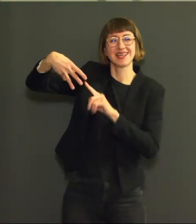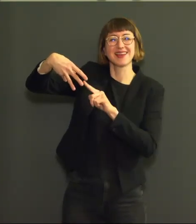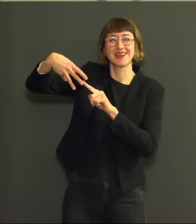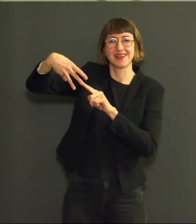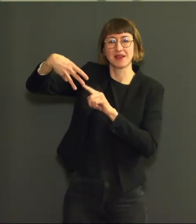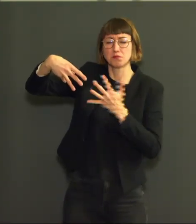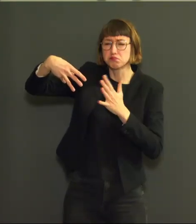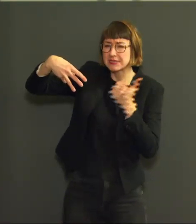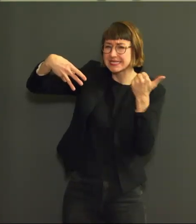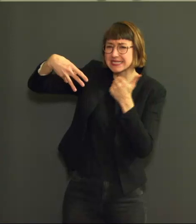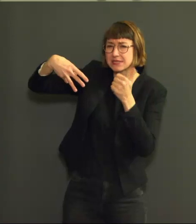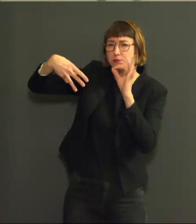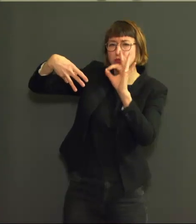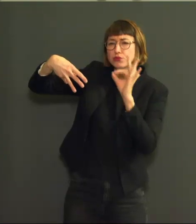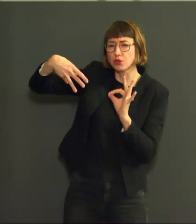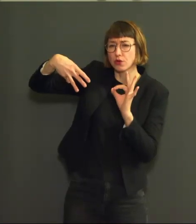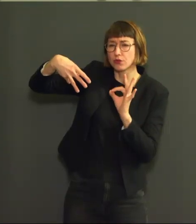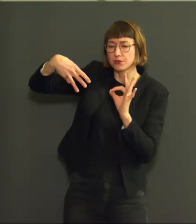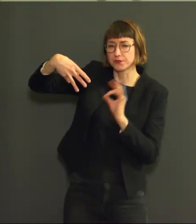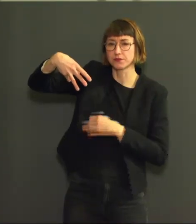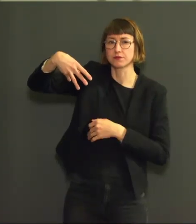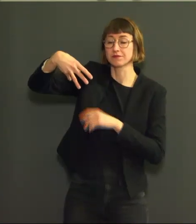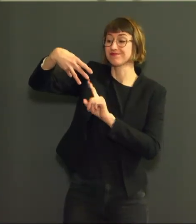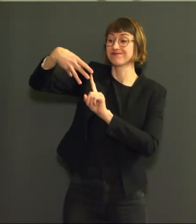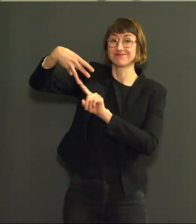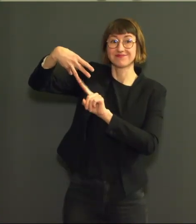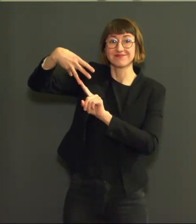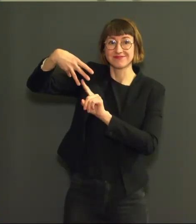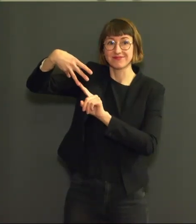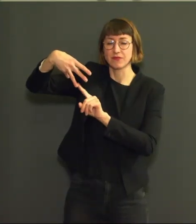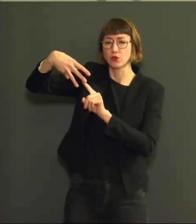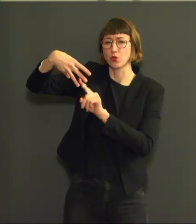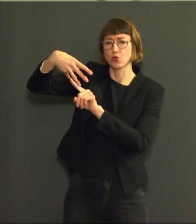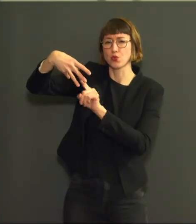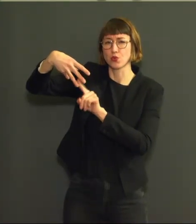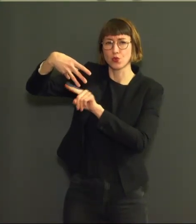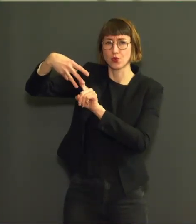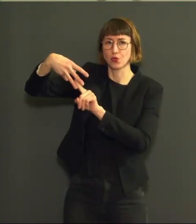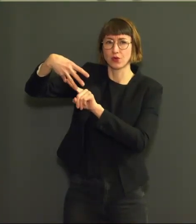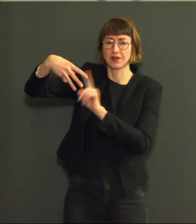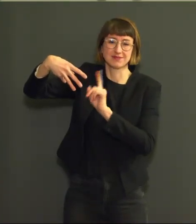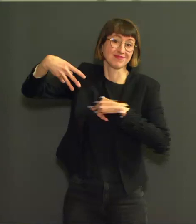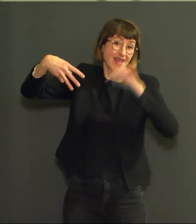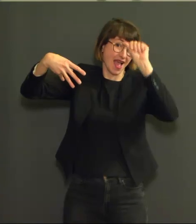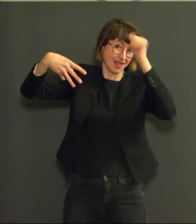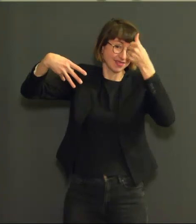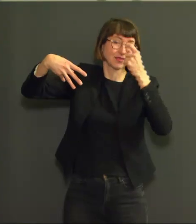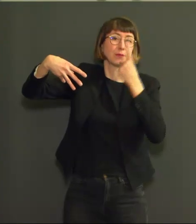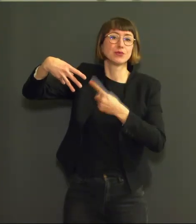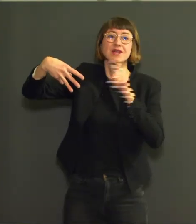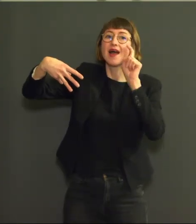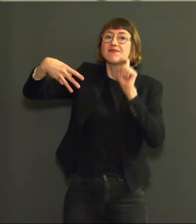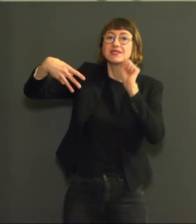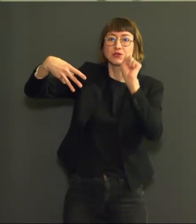6%. Deux autres variants posant problème qui sont le variant sud-africain et le variant indien